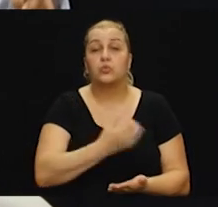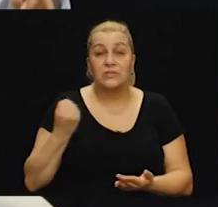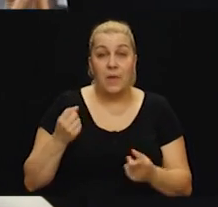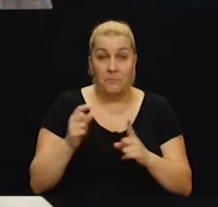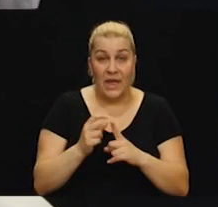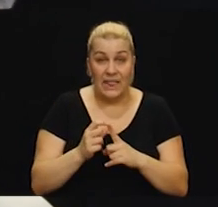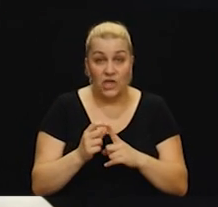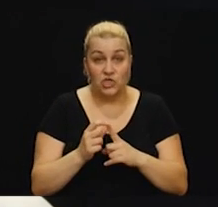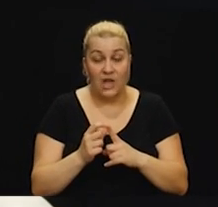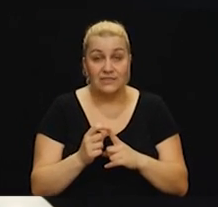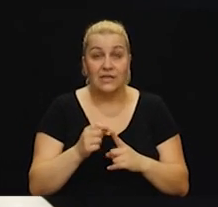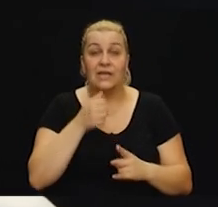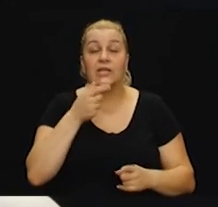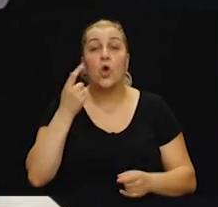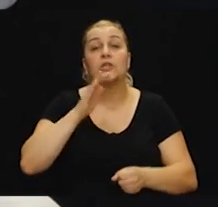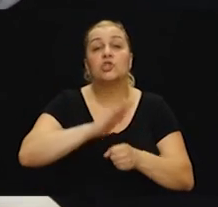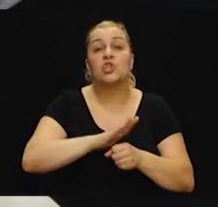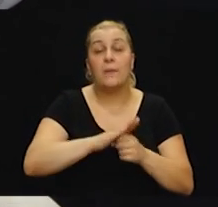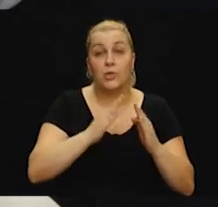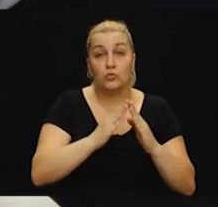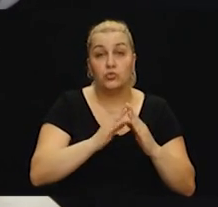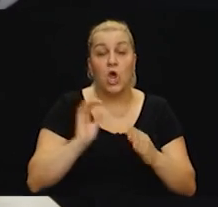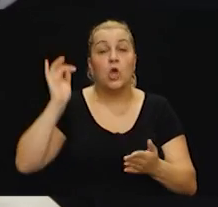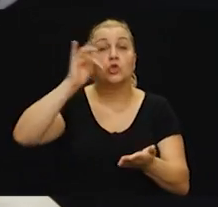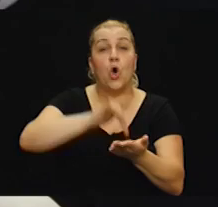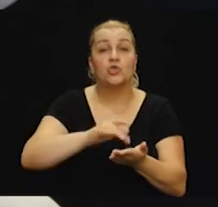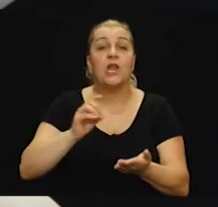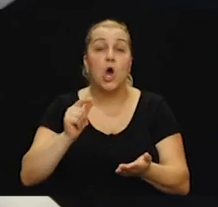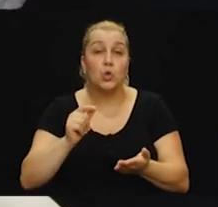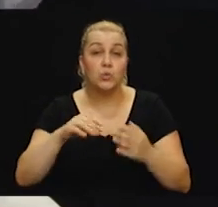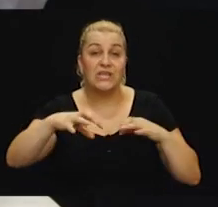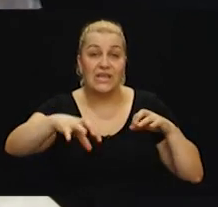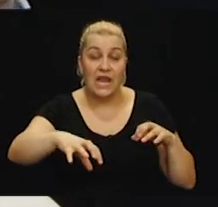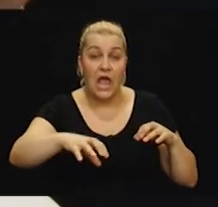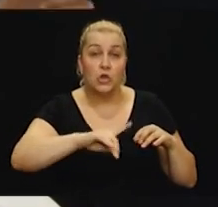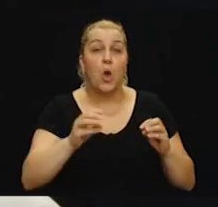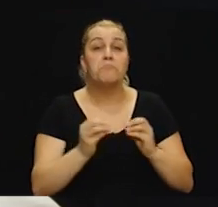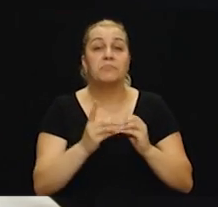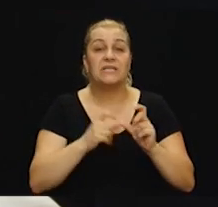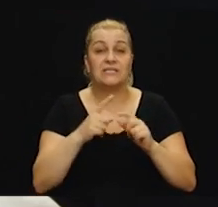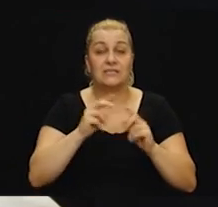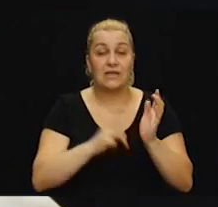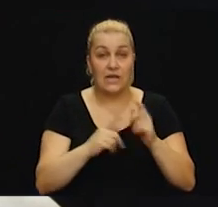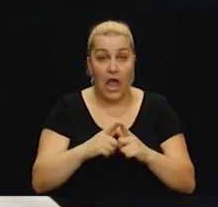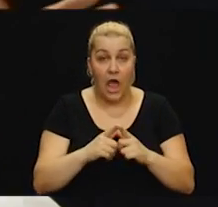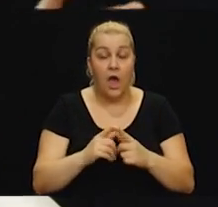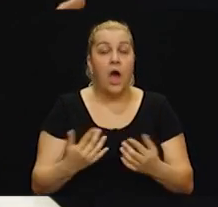i od Čepikuća na Lisačke rudine dođe do Bistrine, automatski